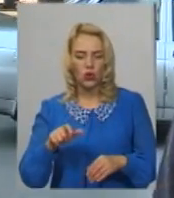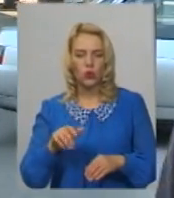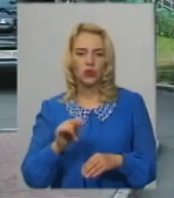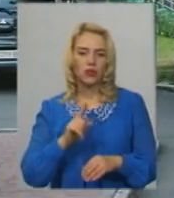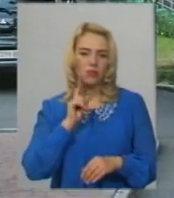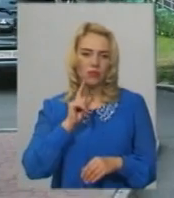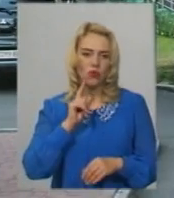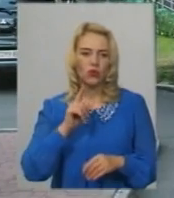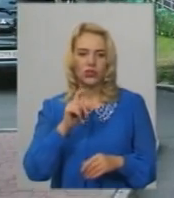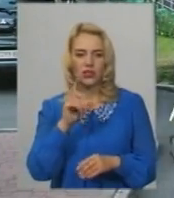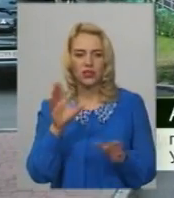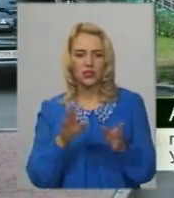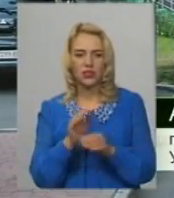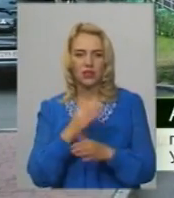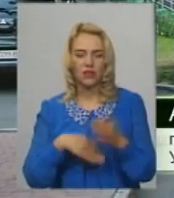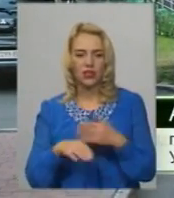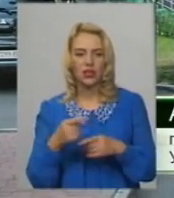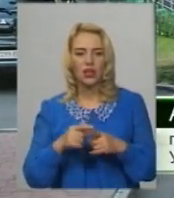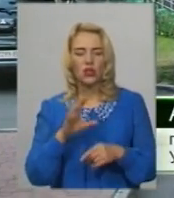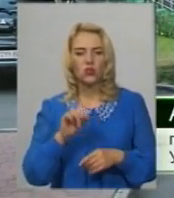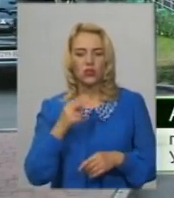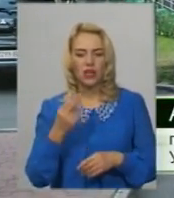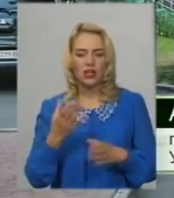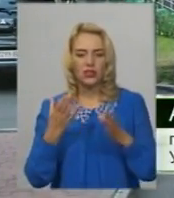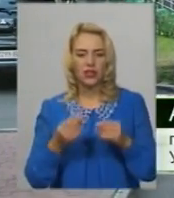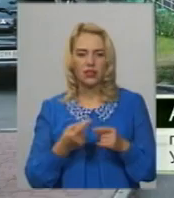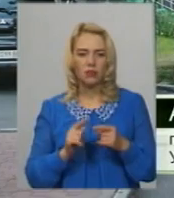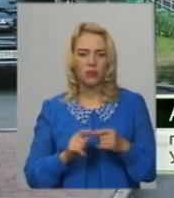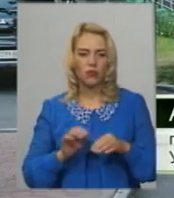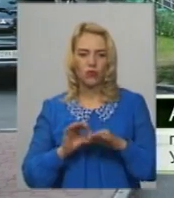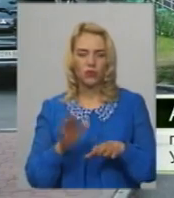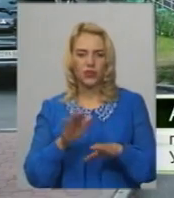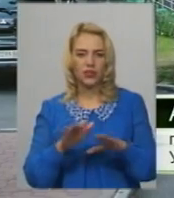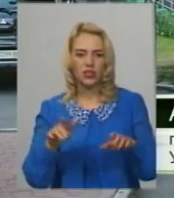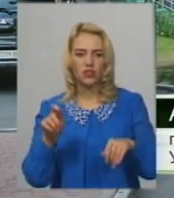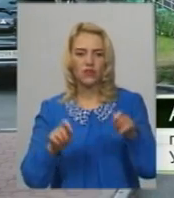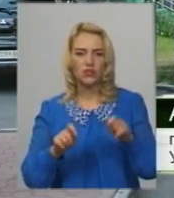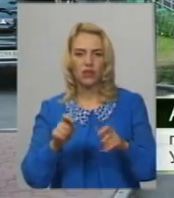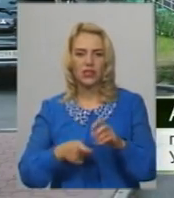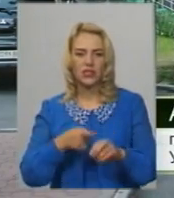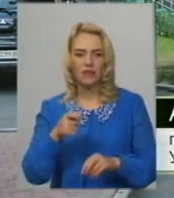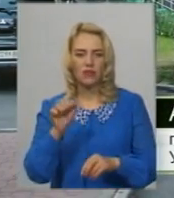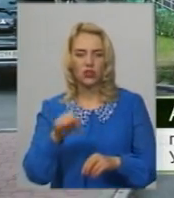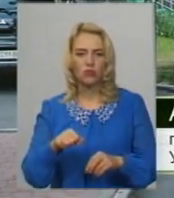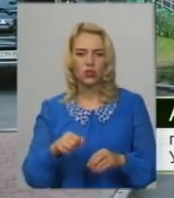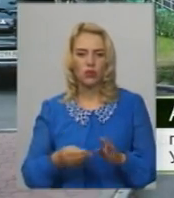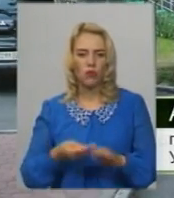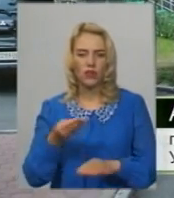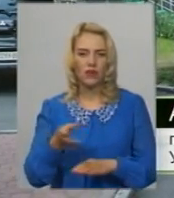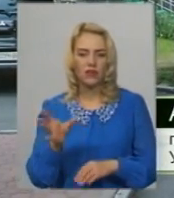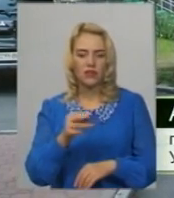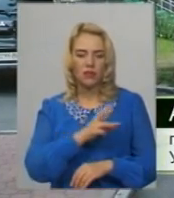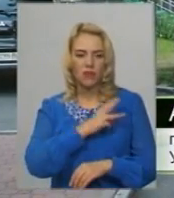з інвалідністю. Один день будемо в соціальний, якраз ми проводимо цей дитячий фестиваль. Заявочки можна подавати всім